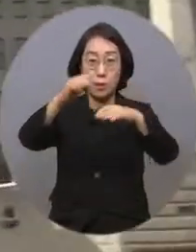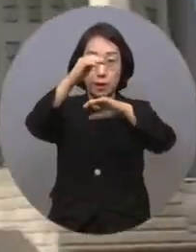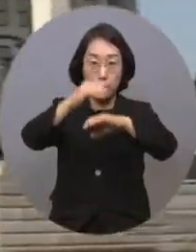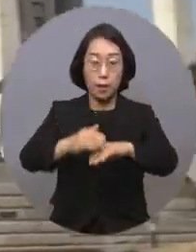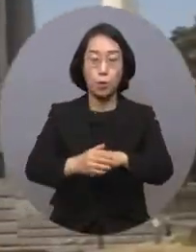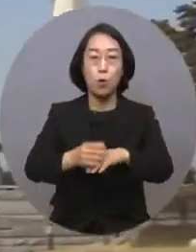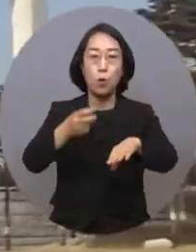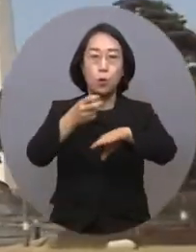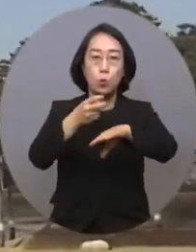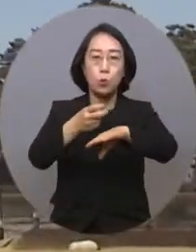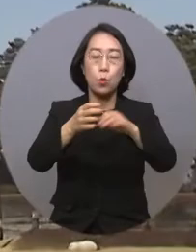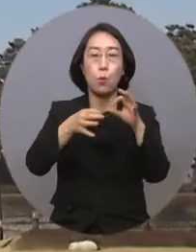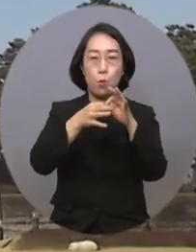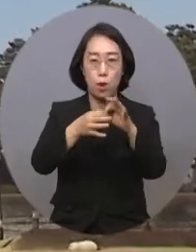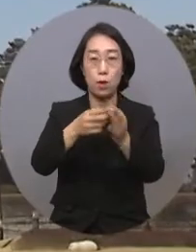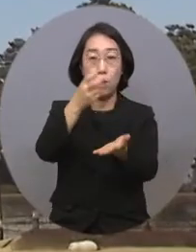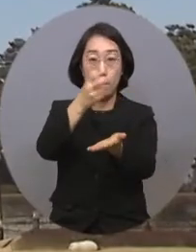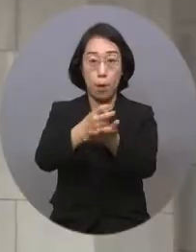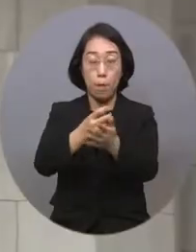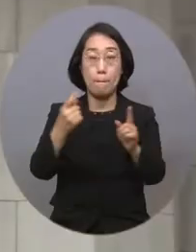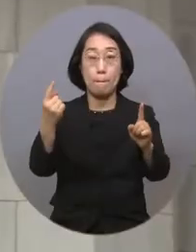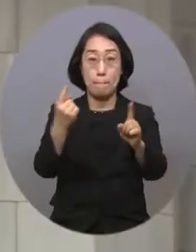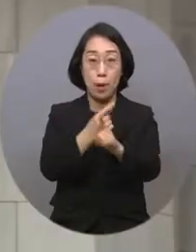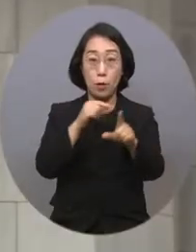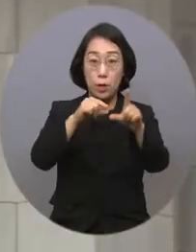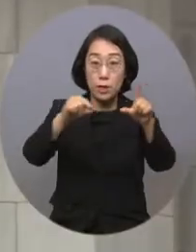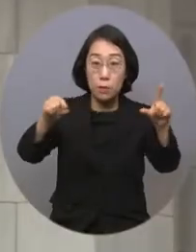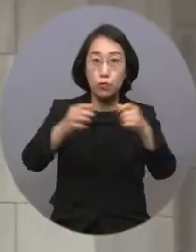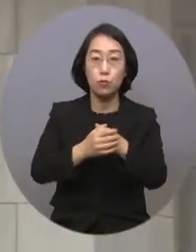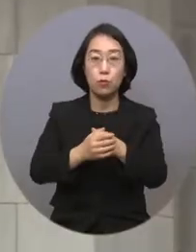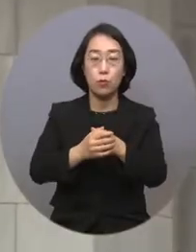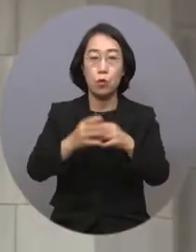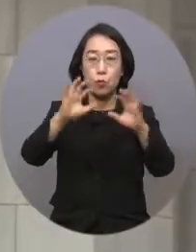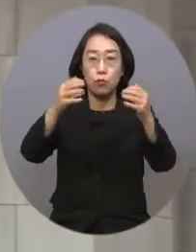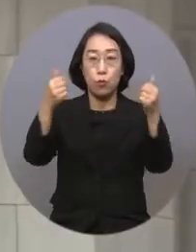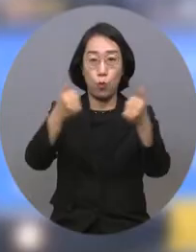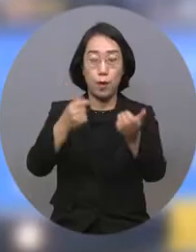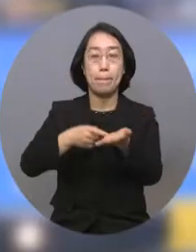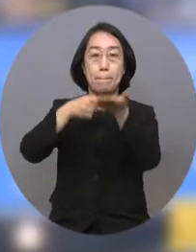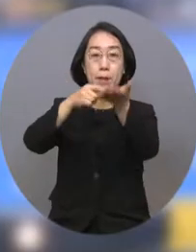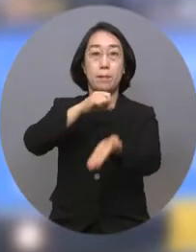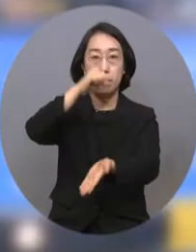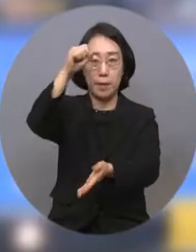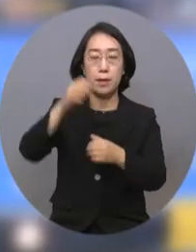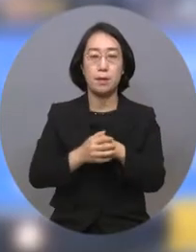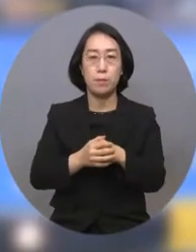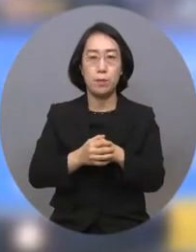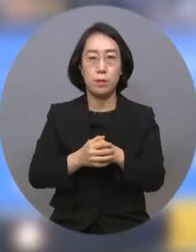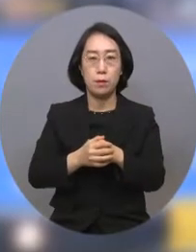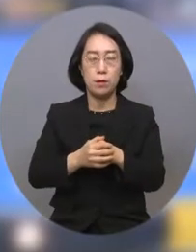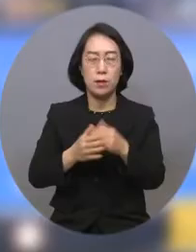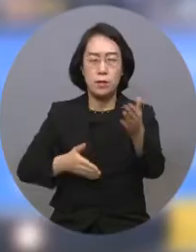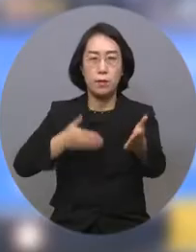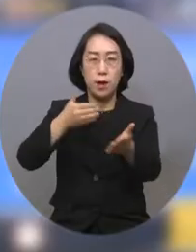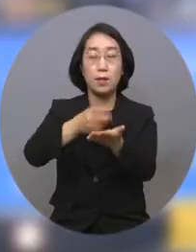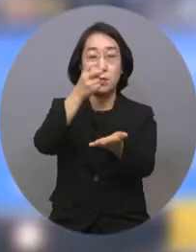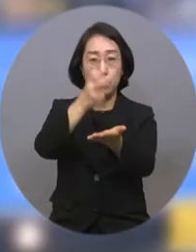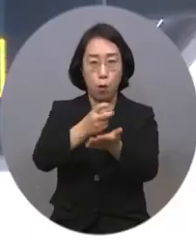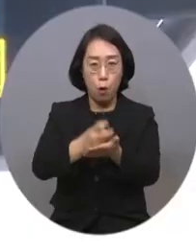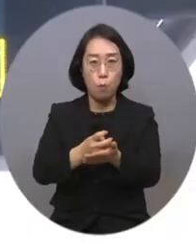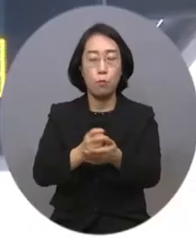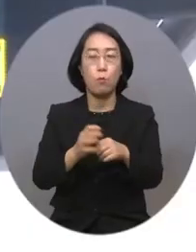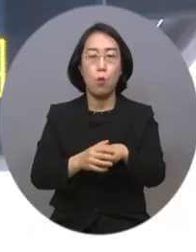담긴 교통약자법 1부 개정 법률안이 국회 본회의를 통과했습니다. 현행법에서는 교통수단,